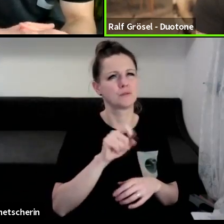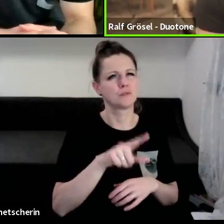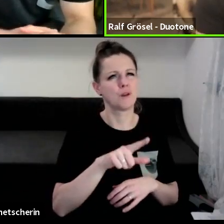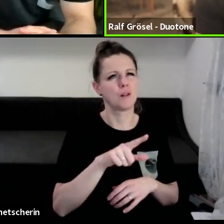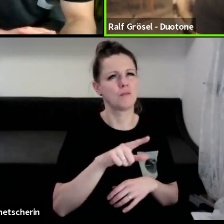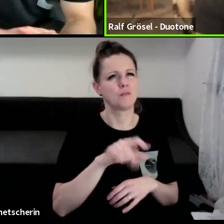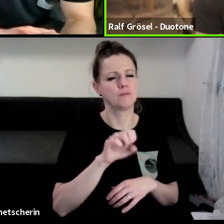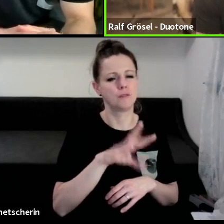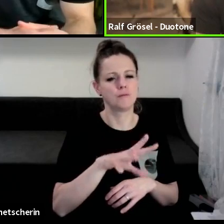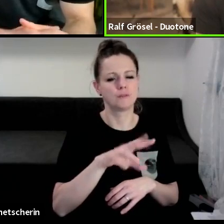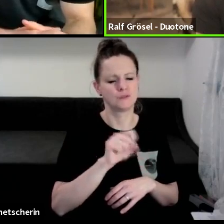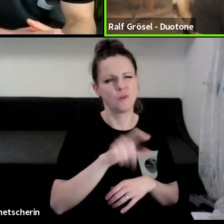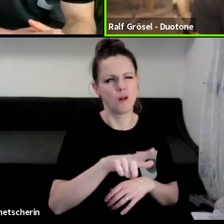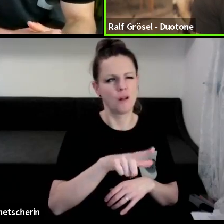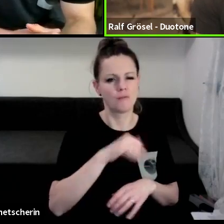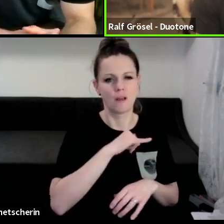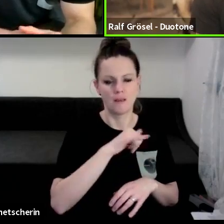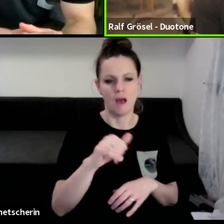12 Jahre gemacht haben.